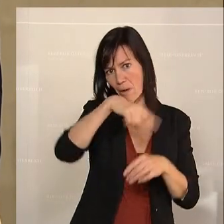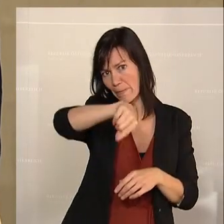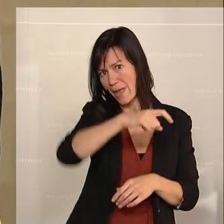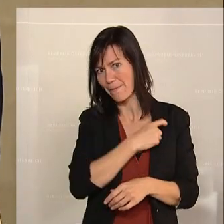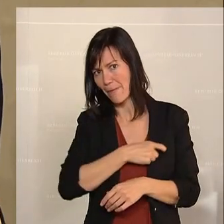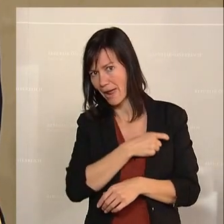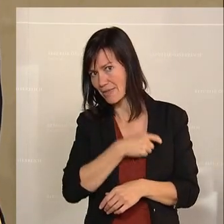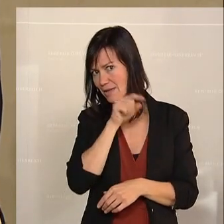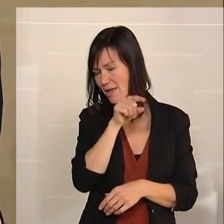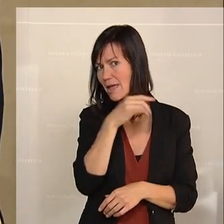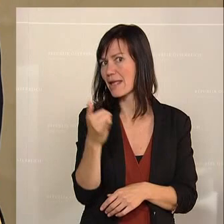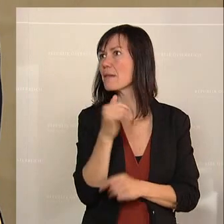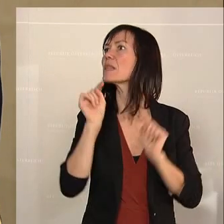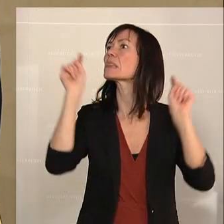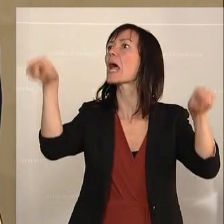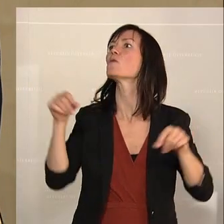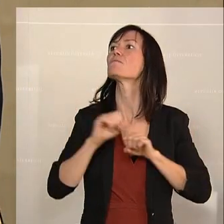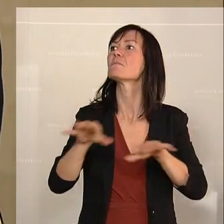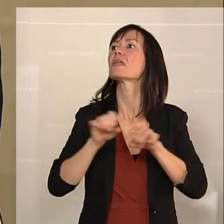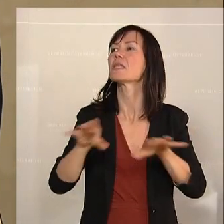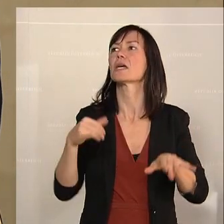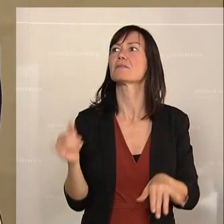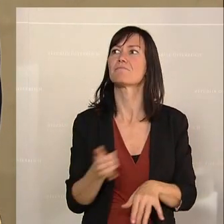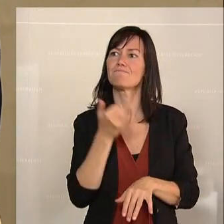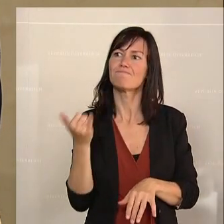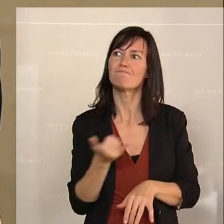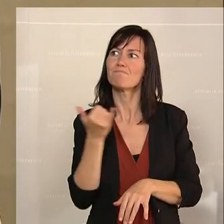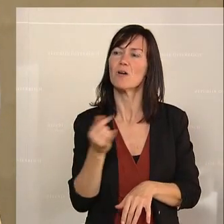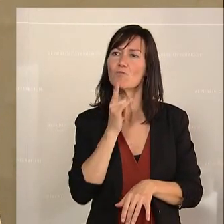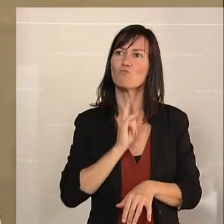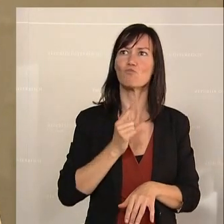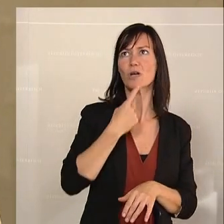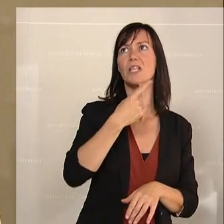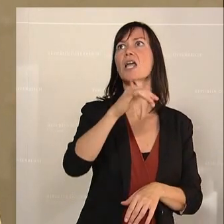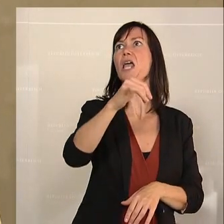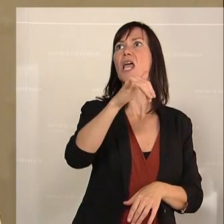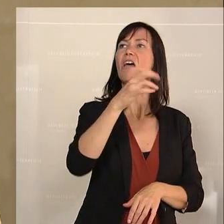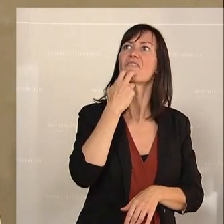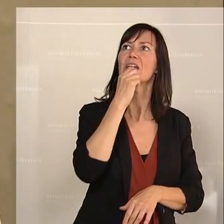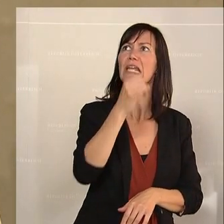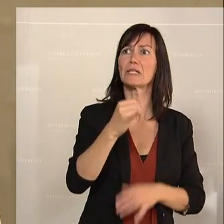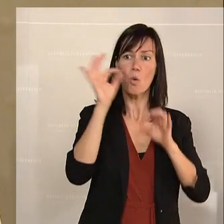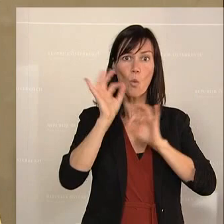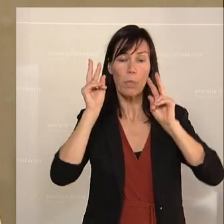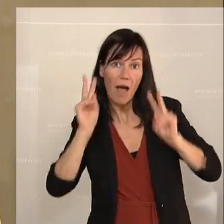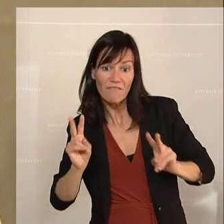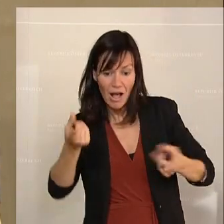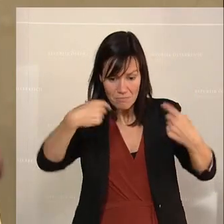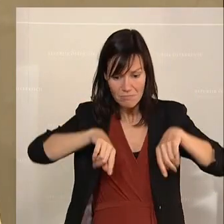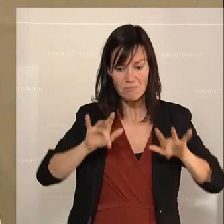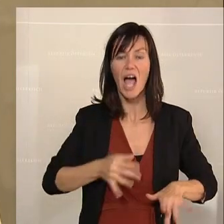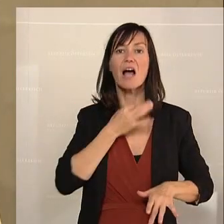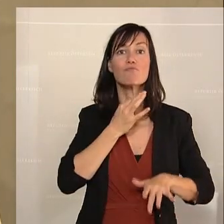draußen das Gegenteil von dem sagen, was Sie hierin tun, oder ob sie jetzt, und da müssen Sie Farbe bekennen, dezidiert Ja zu zusätzlichen